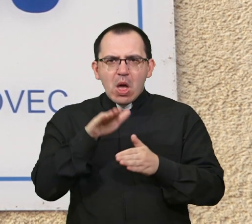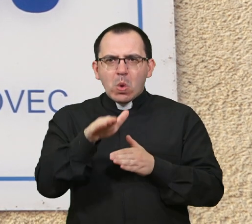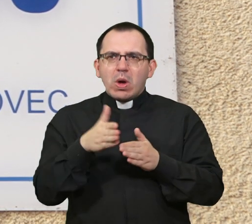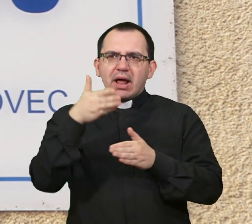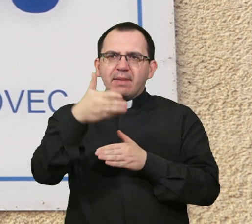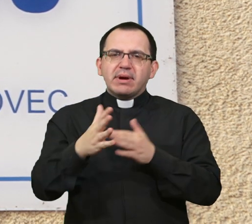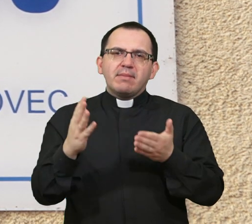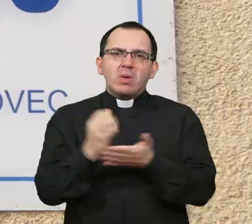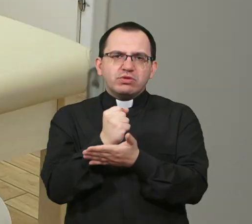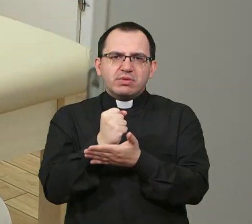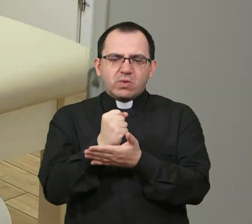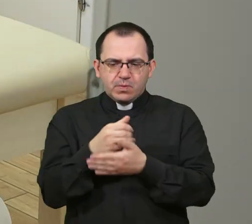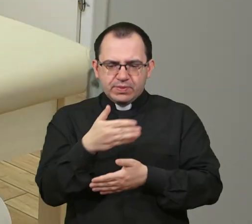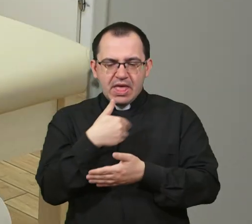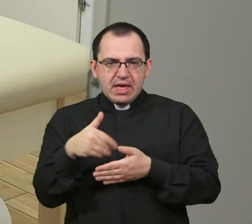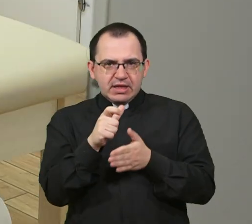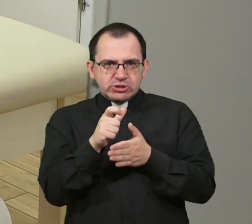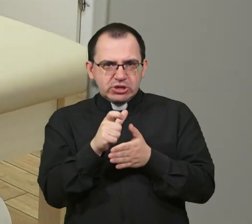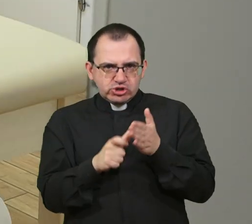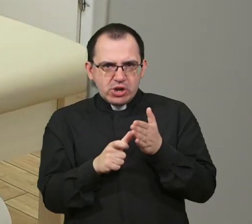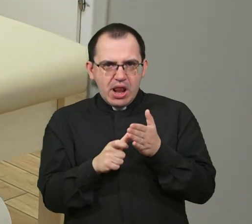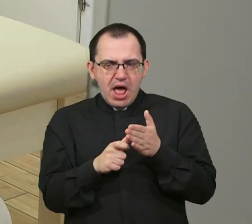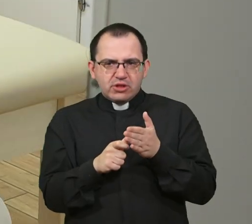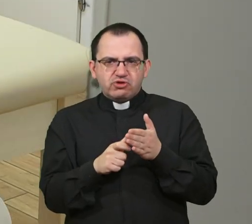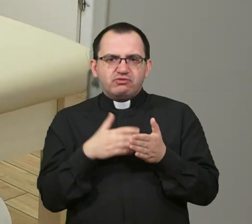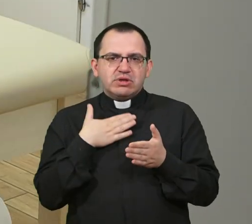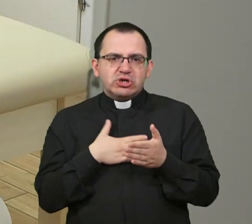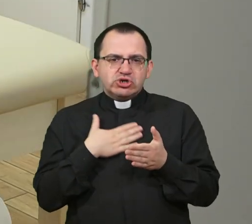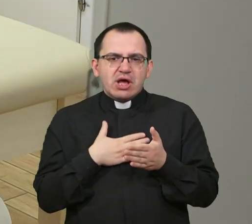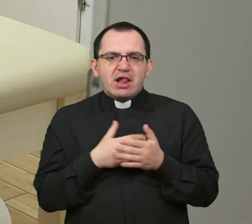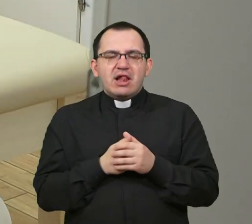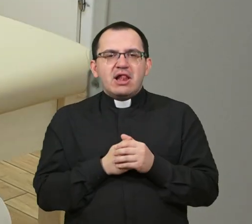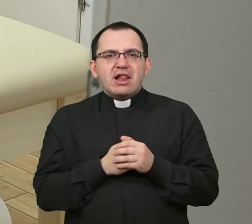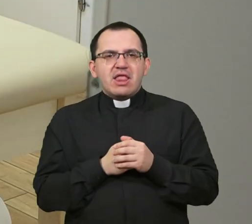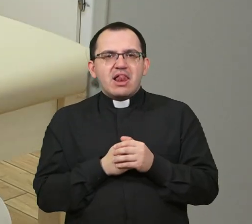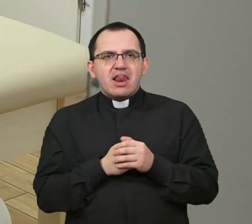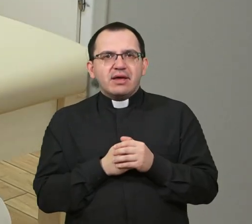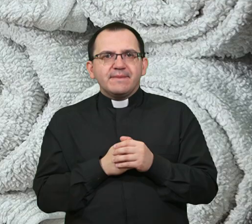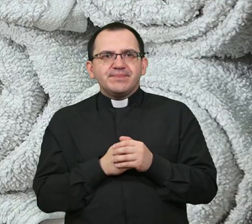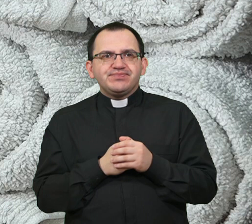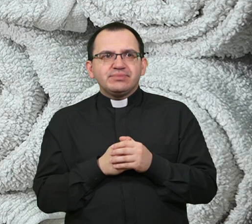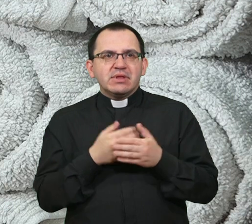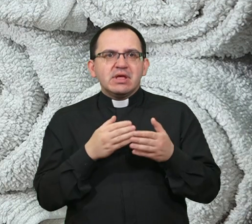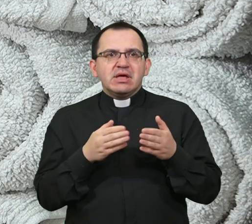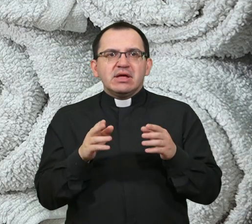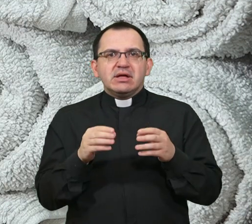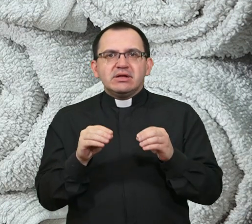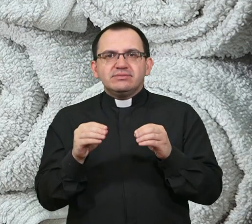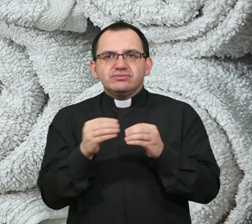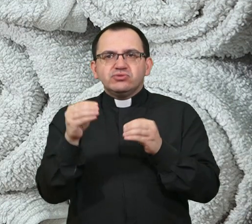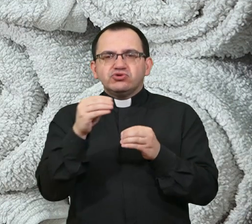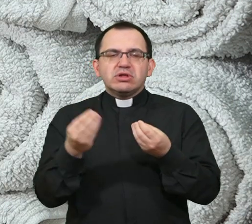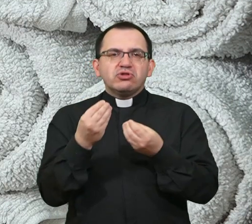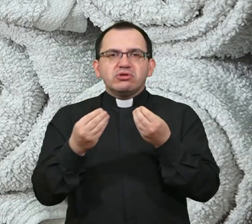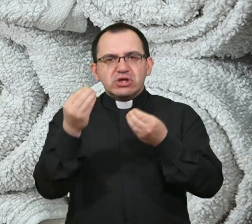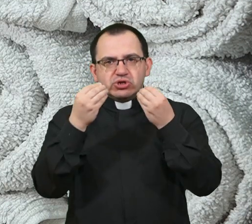gdje su se naši članovi izrazili želju i prekvalificirali se iz